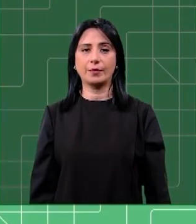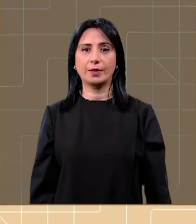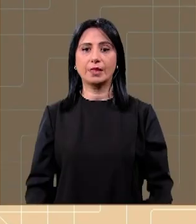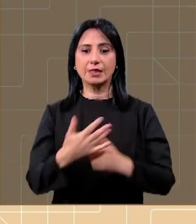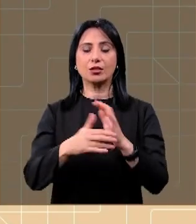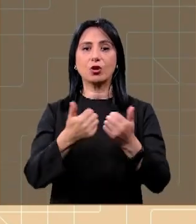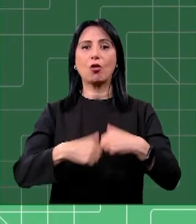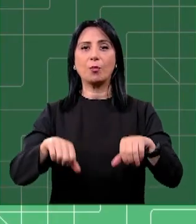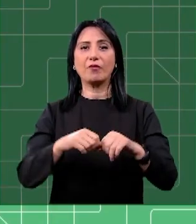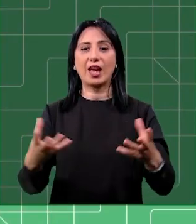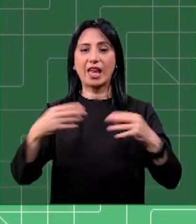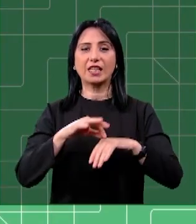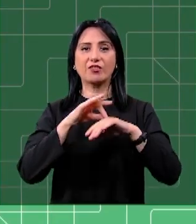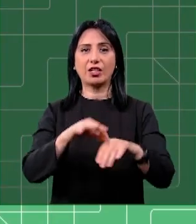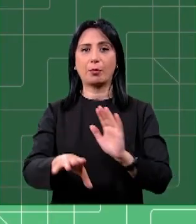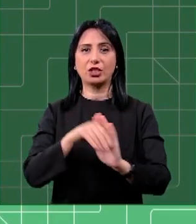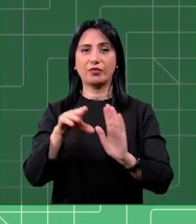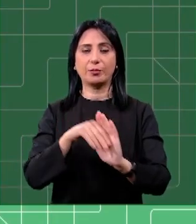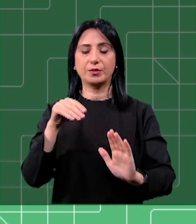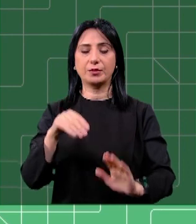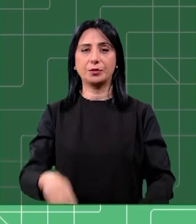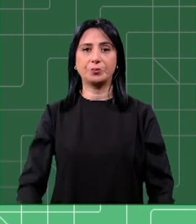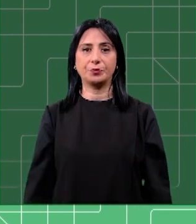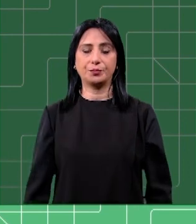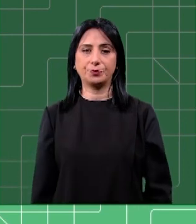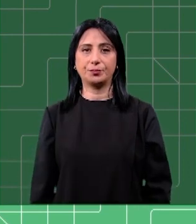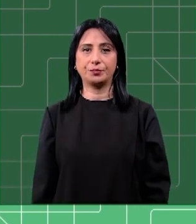Կենտրոնական ընտրական հատաժողով ընտրություններ նացկացնում ենք միասին։